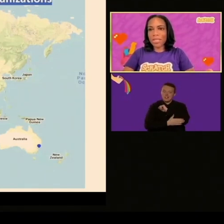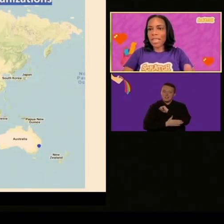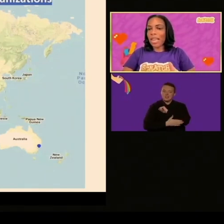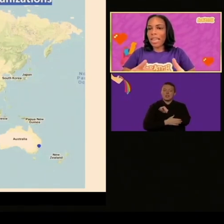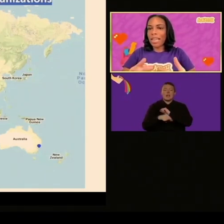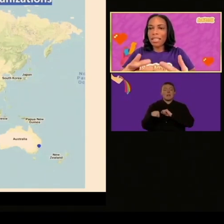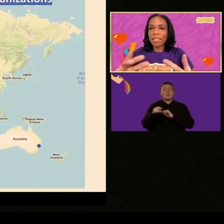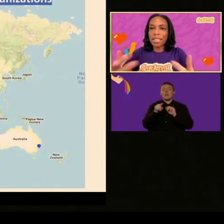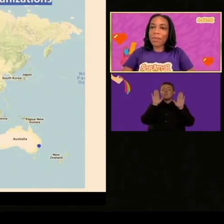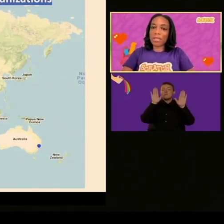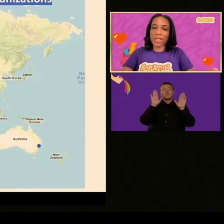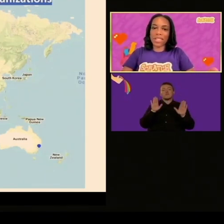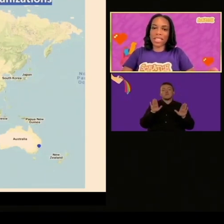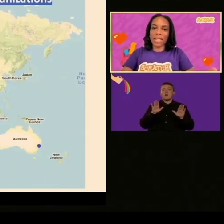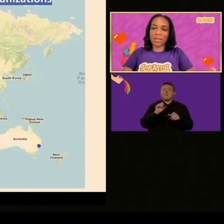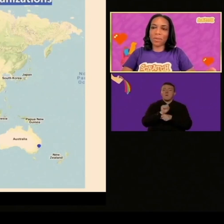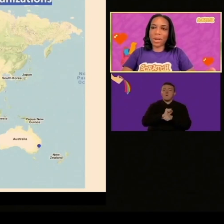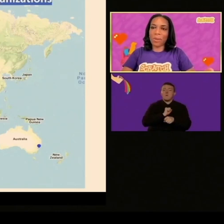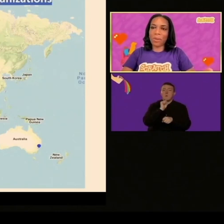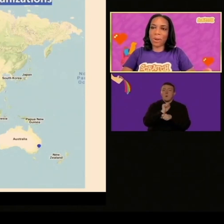organizzazioni